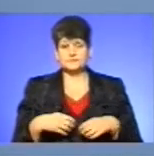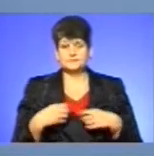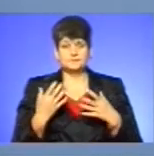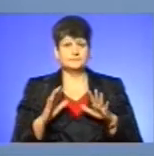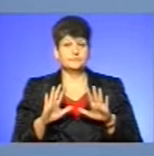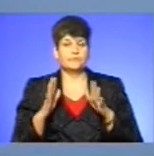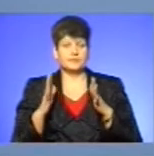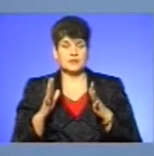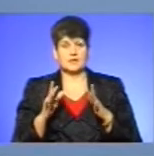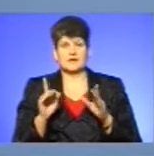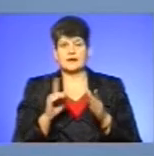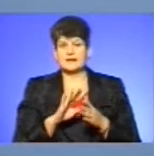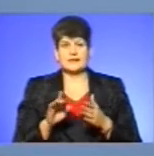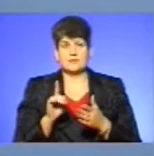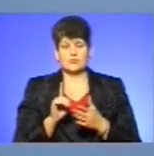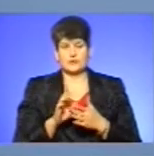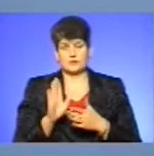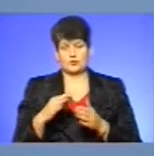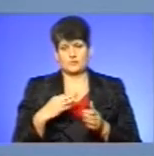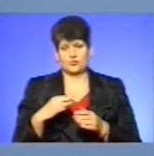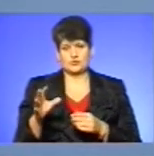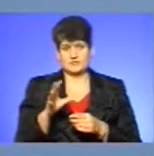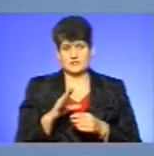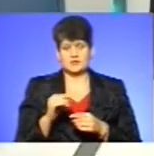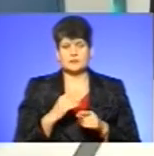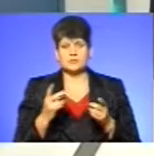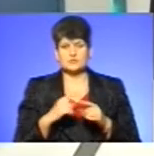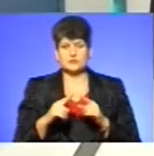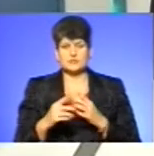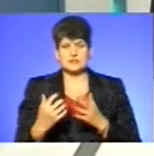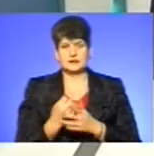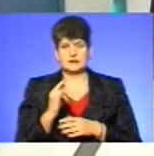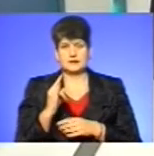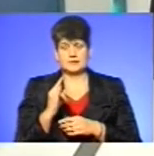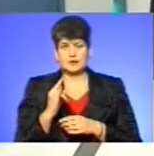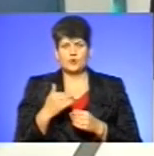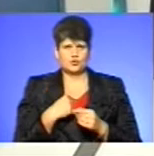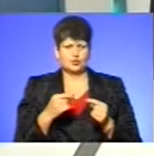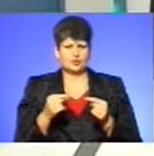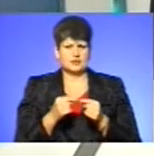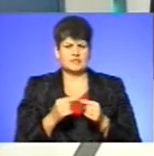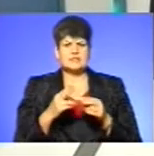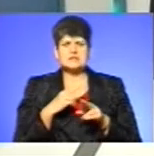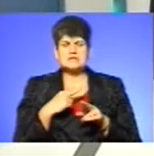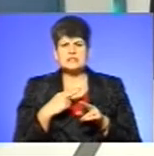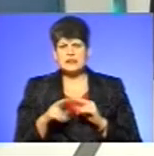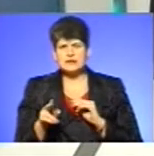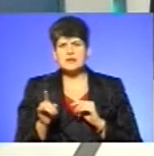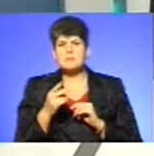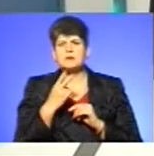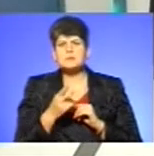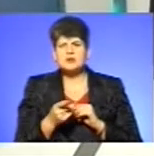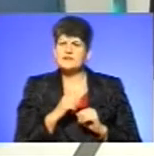ми повинні залучатися всі, щоб поскоріше встановити місце захворювання цієї дитини. Хочу зараз вас уточнити, це поняття зникнення передбачає, що дитина